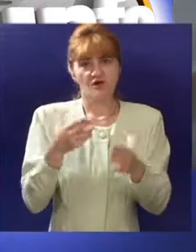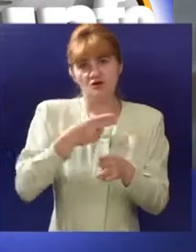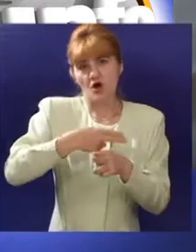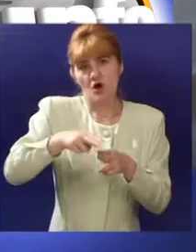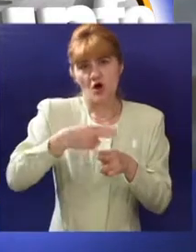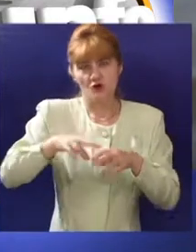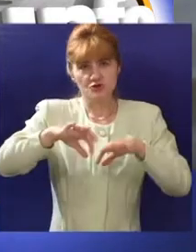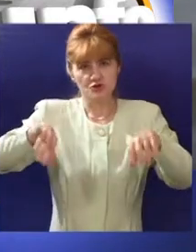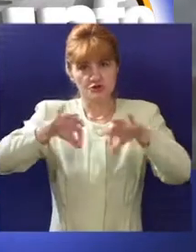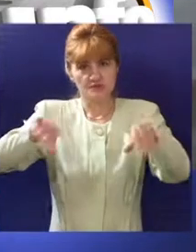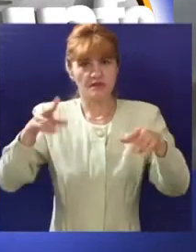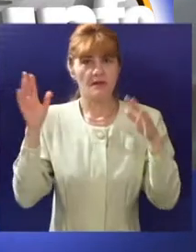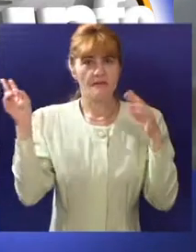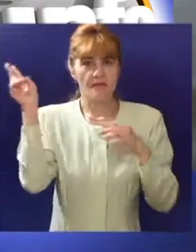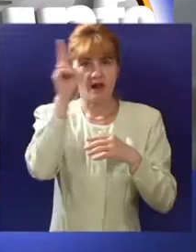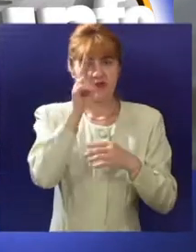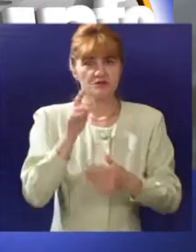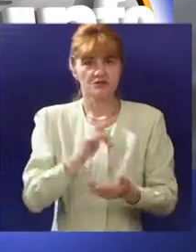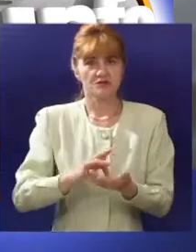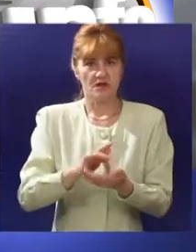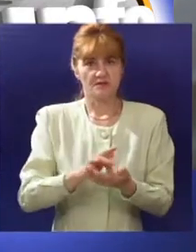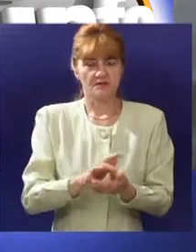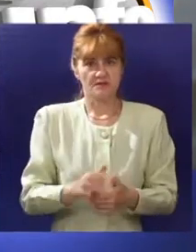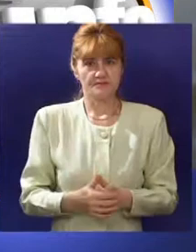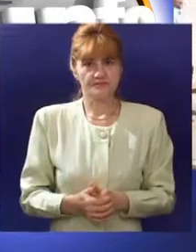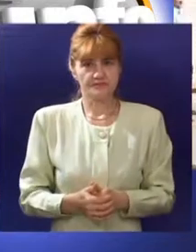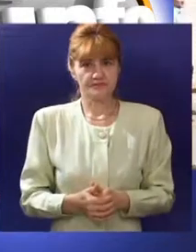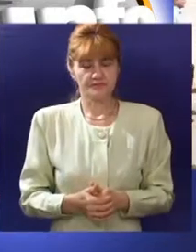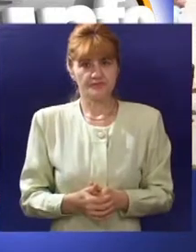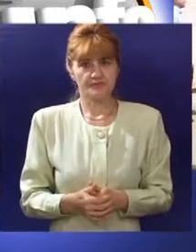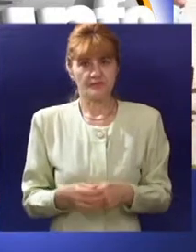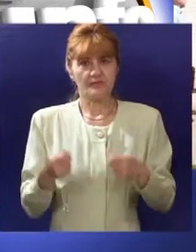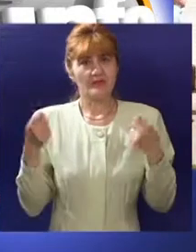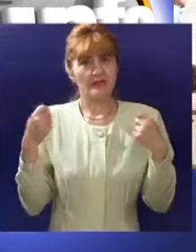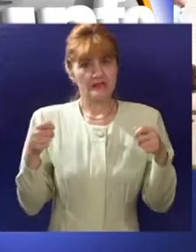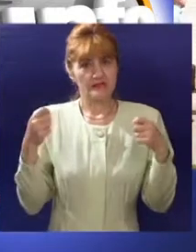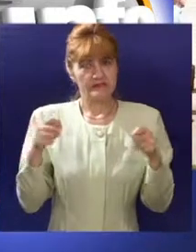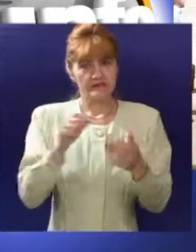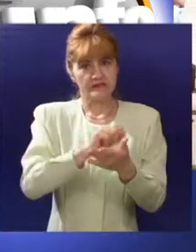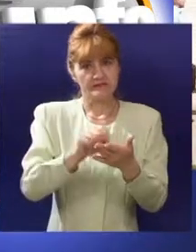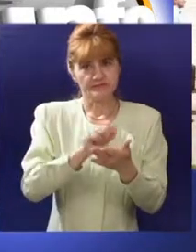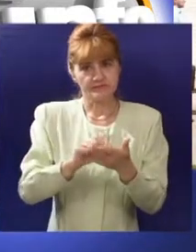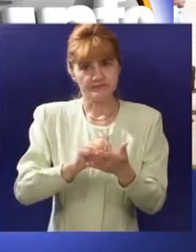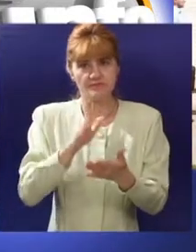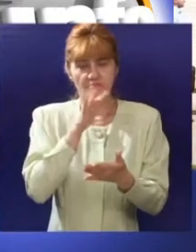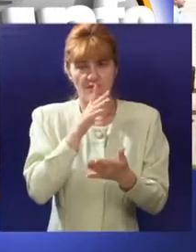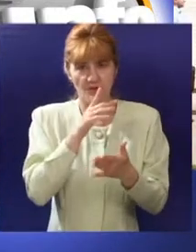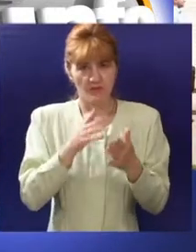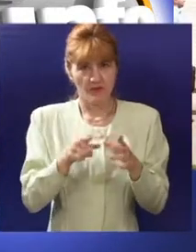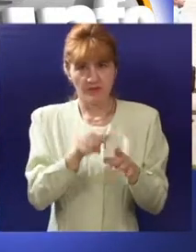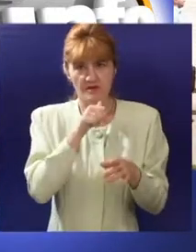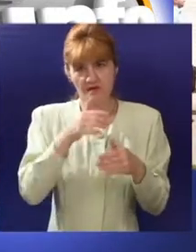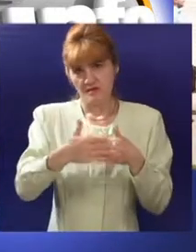neophodno je očistiti jezero Palić. Izrada projekta je pri kraju, znači